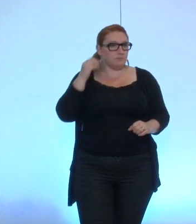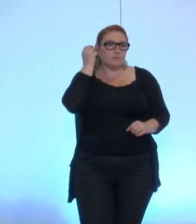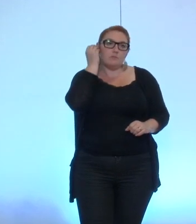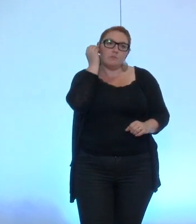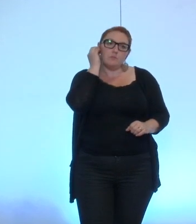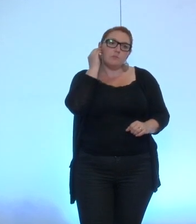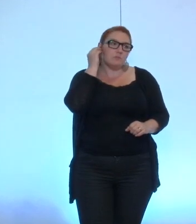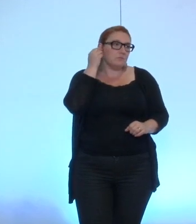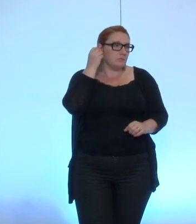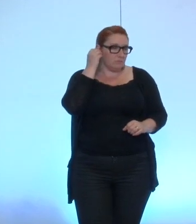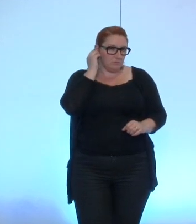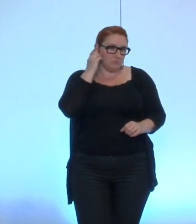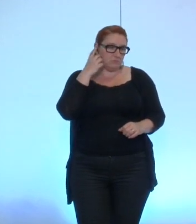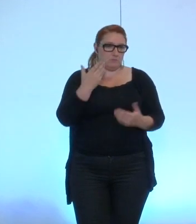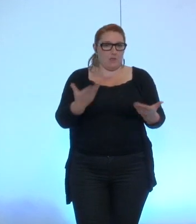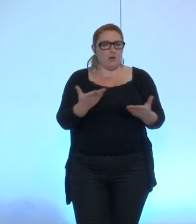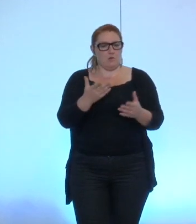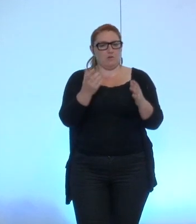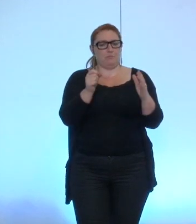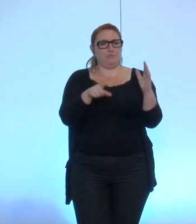alors sur cet amendement majeur